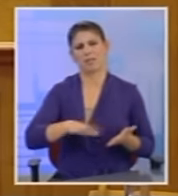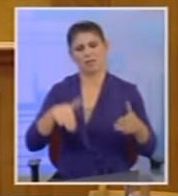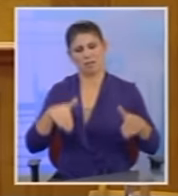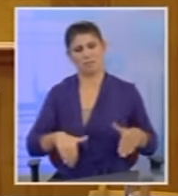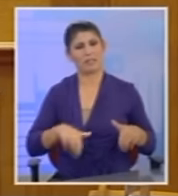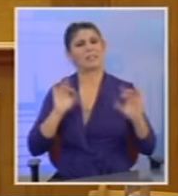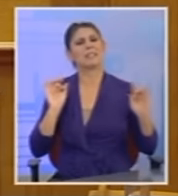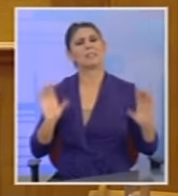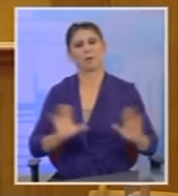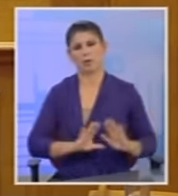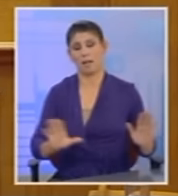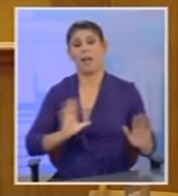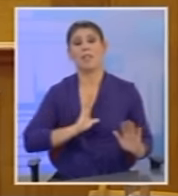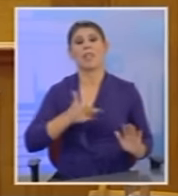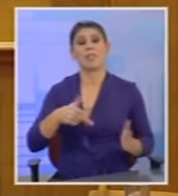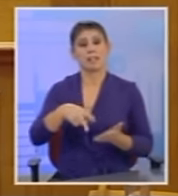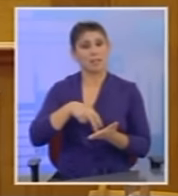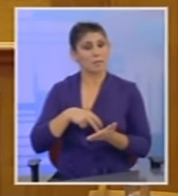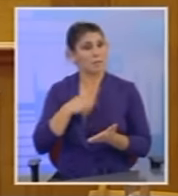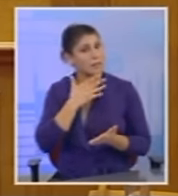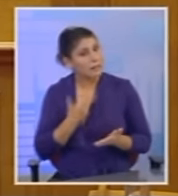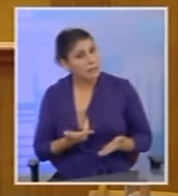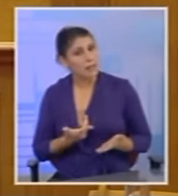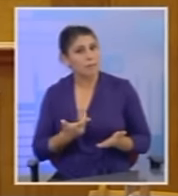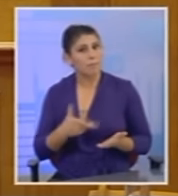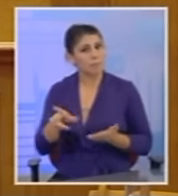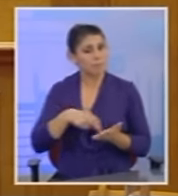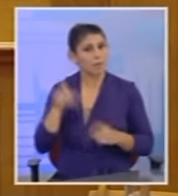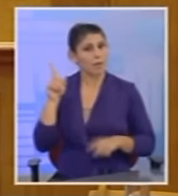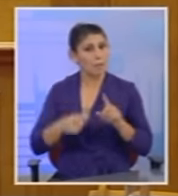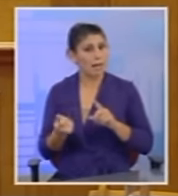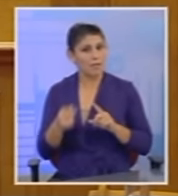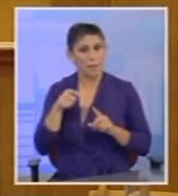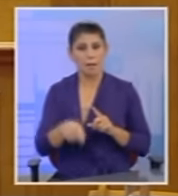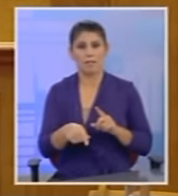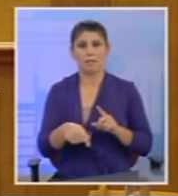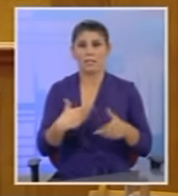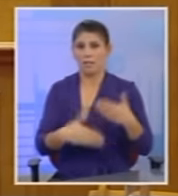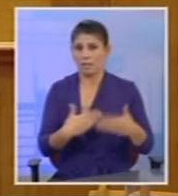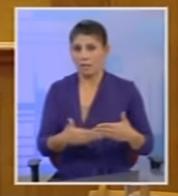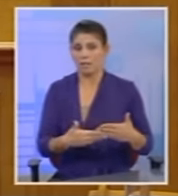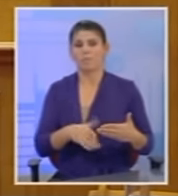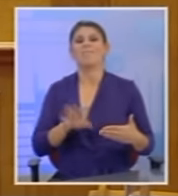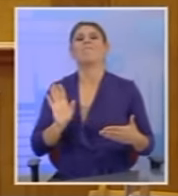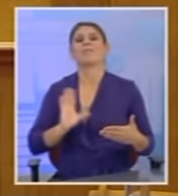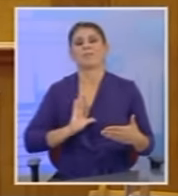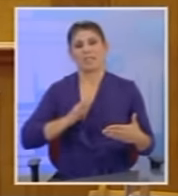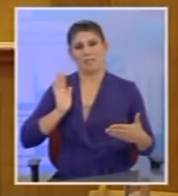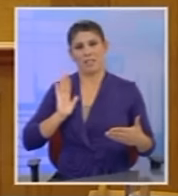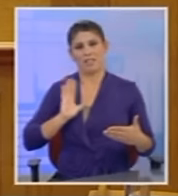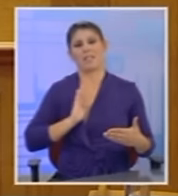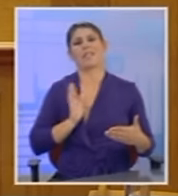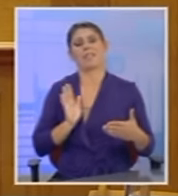τίποτα απολύτως. Δεν θέλετε να εισπράξετε γιατί εισπράξησαν κάποια χρήματα με αυτή τη διαδικασία. Όχι. Δεν θέλετε, δεν